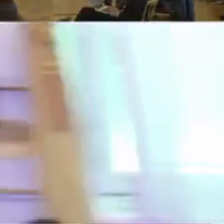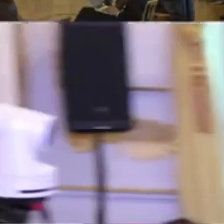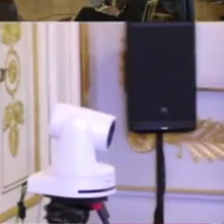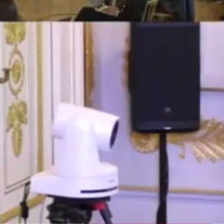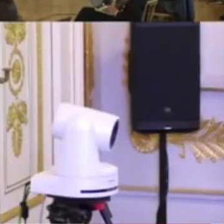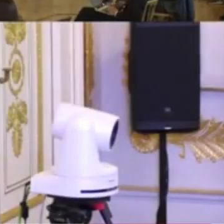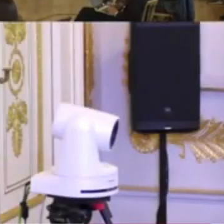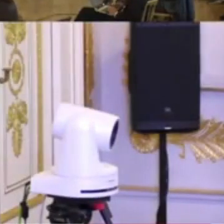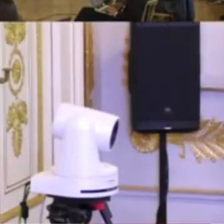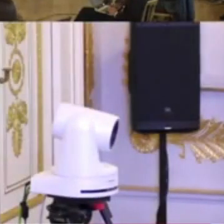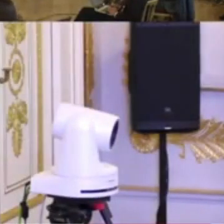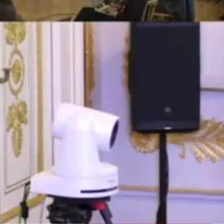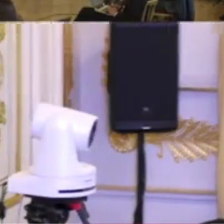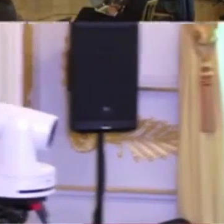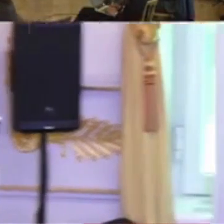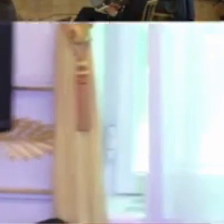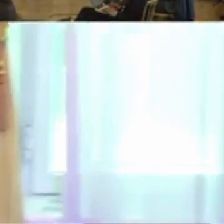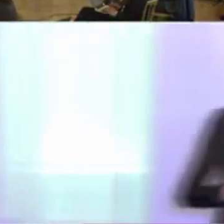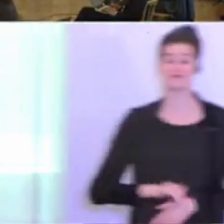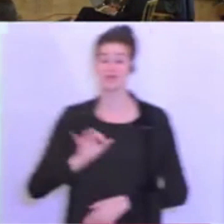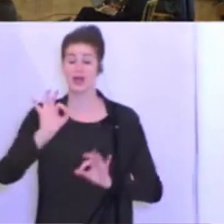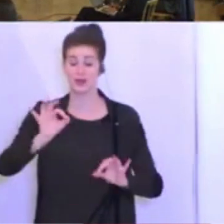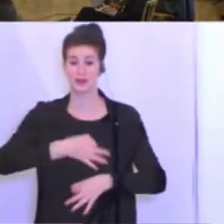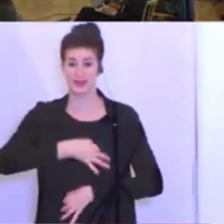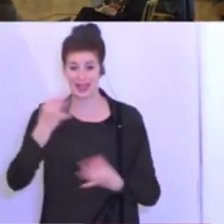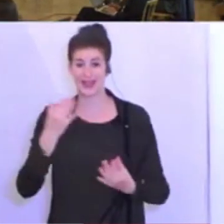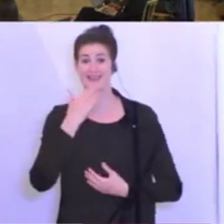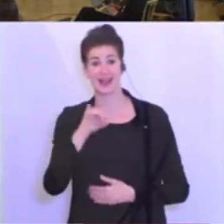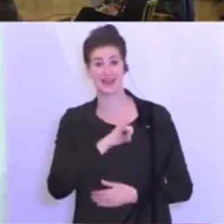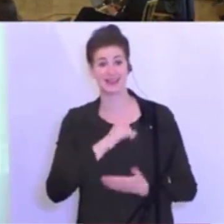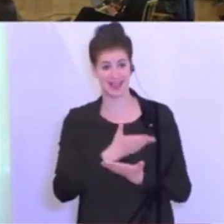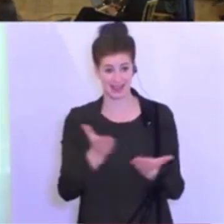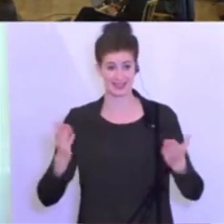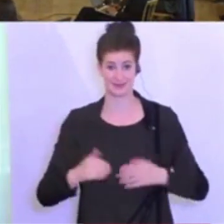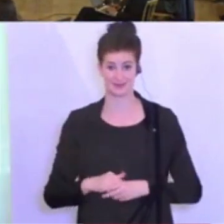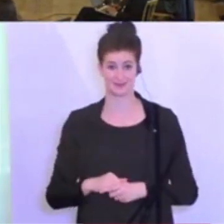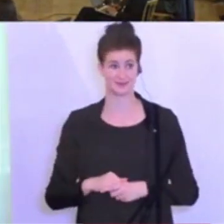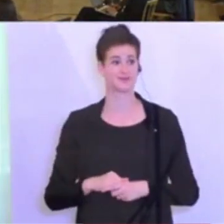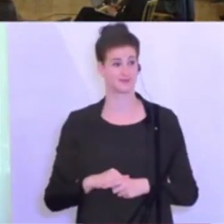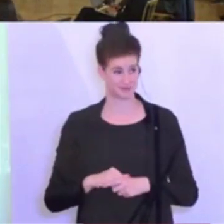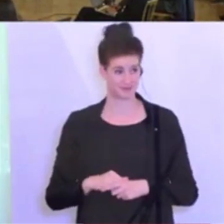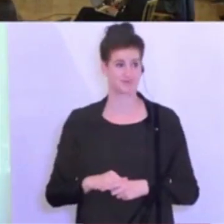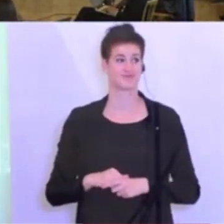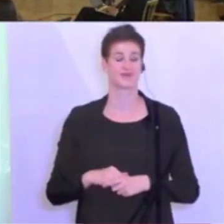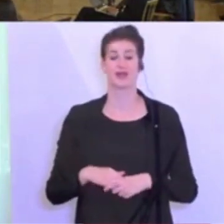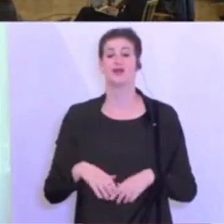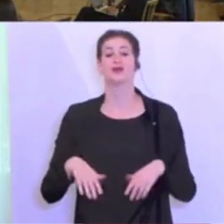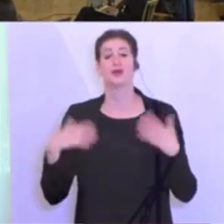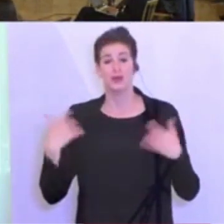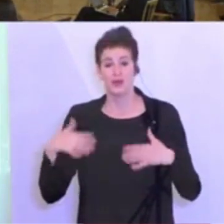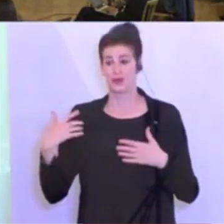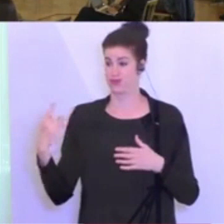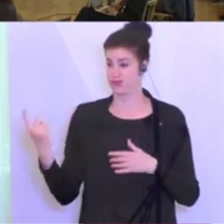des Herrn Vizekanzlers. Bitteschön. Ja, guten Tag und danke für Ihr Interesse. Gemeinsame Anstrengungen haben zu